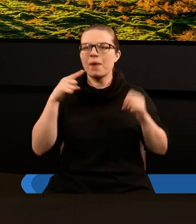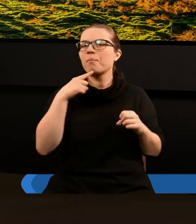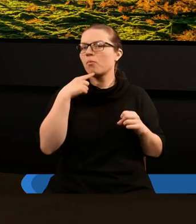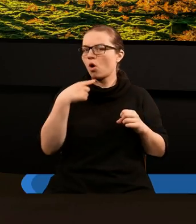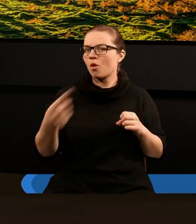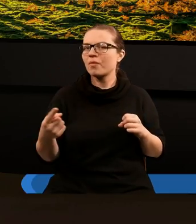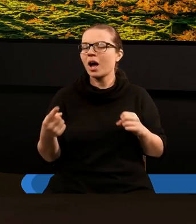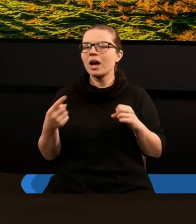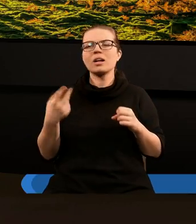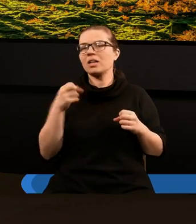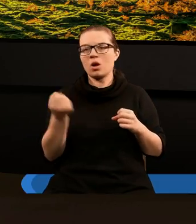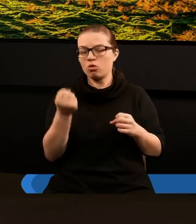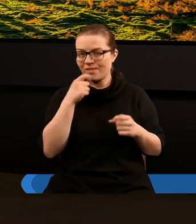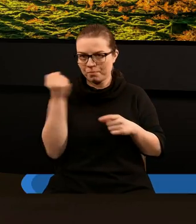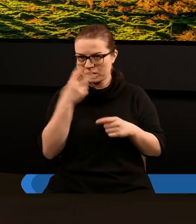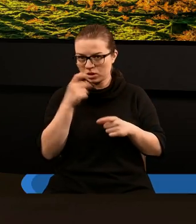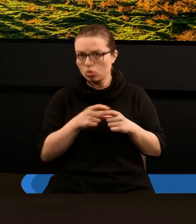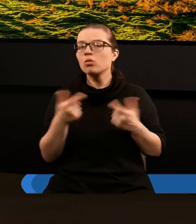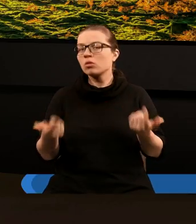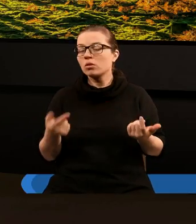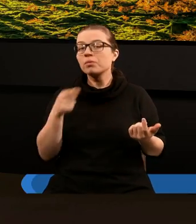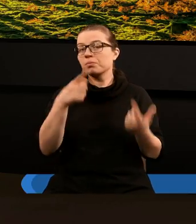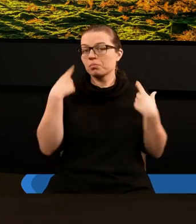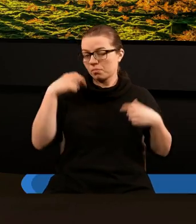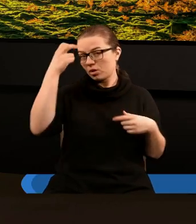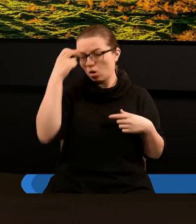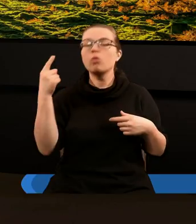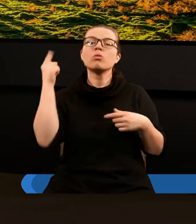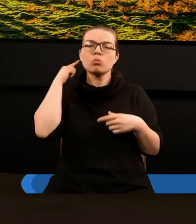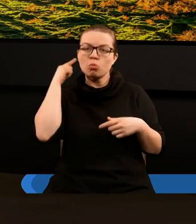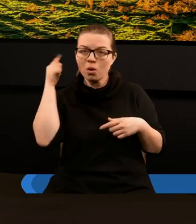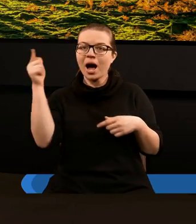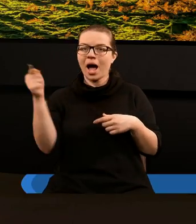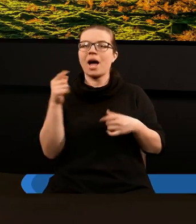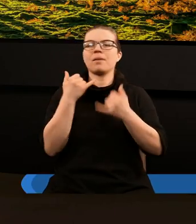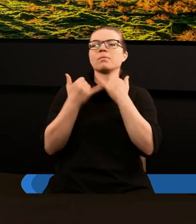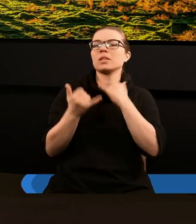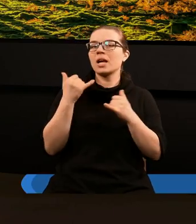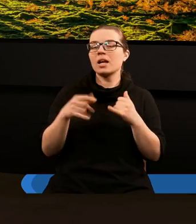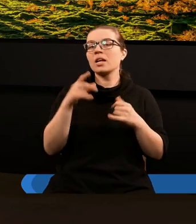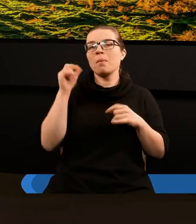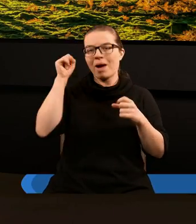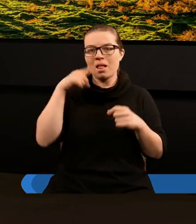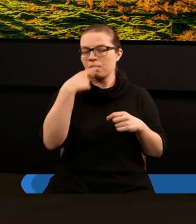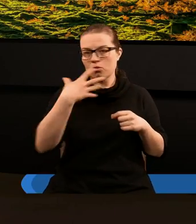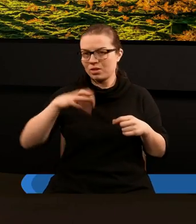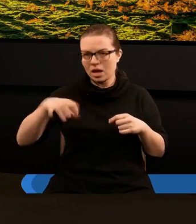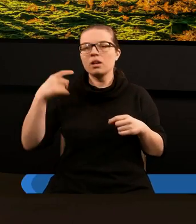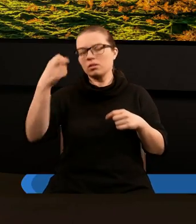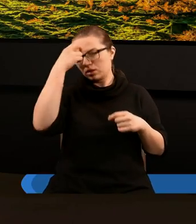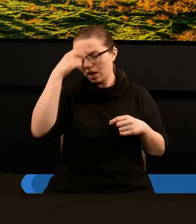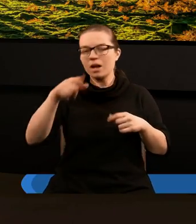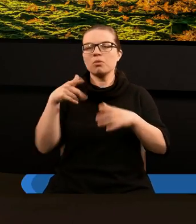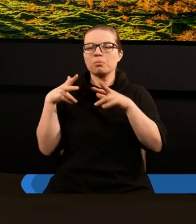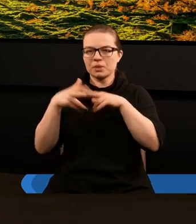powie, nie używaj brzydkich słów, to ta osoba opieczętowana się słucha. Jeżeli baranek powie, nie kradnij, ta osoba kraść